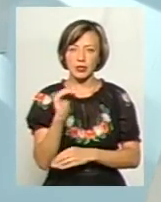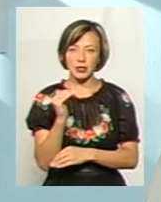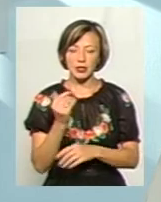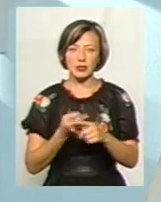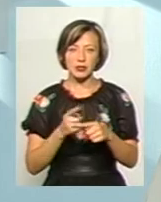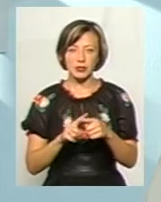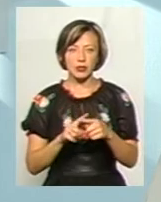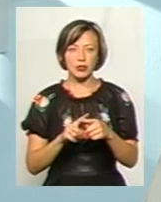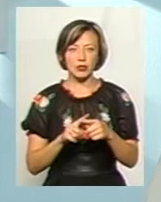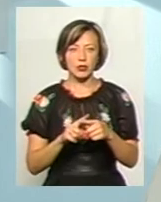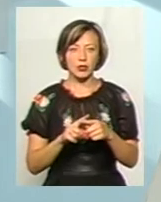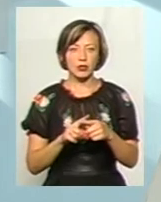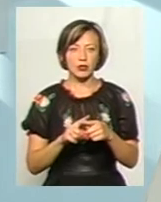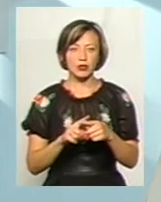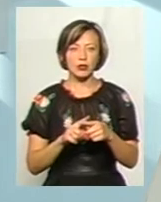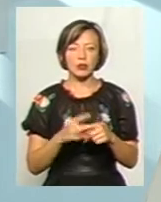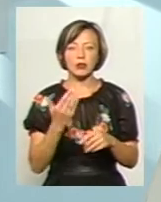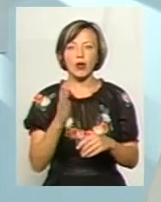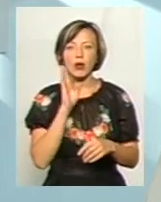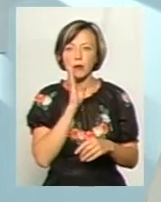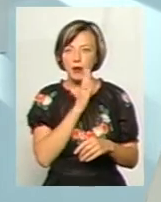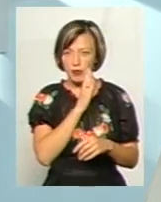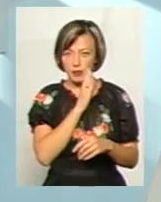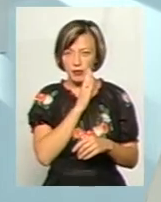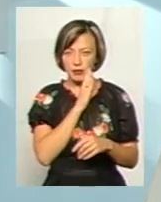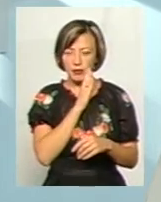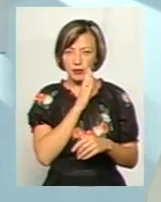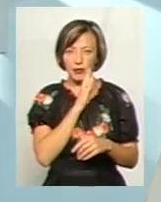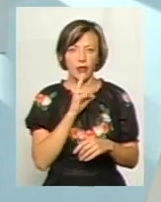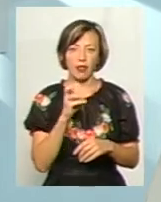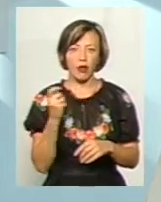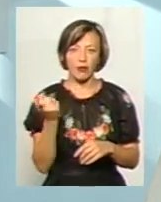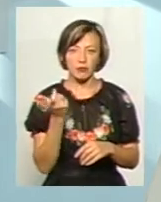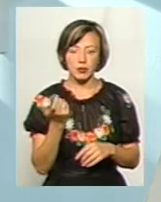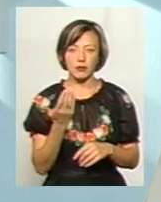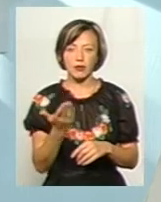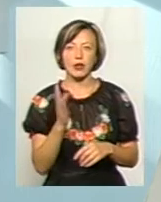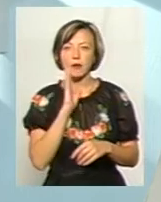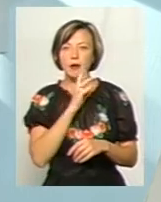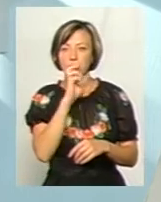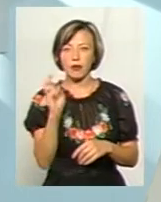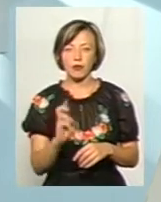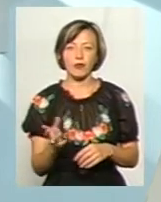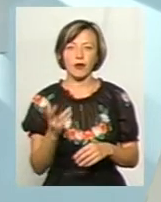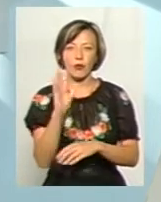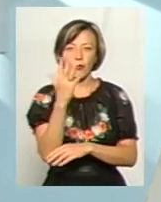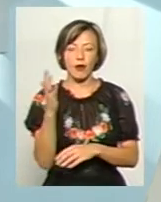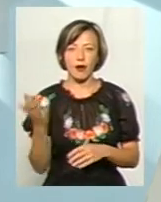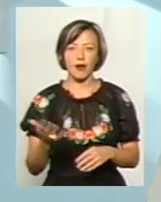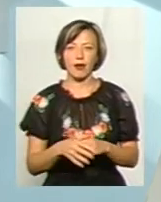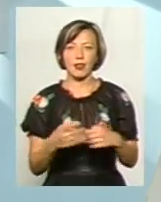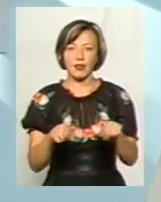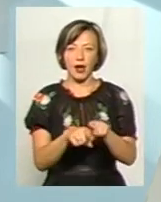цьому дитяті своєму, що твоя мама не господиня, твоя мама курва, твоя мама гуляє, твоя мама